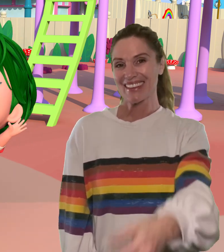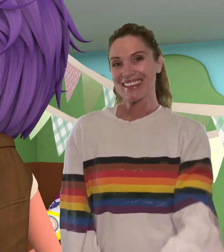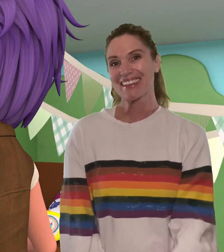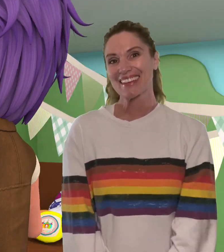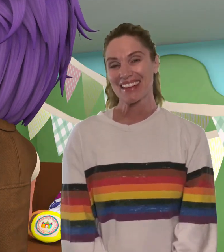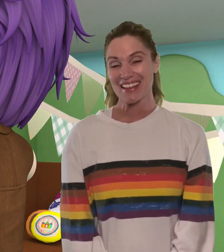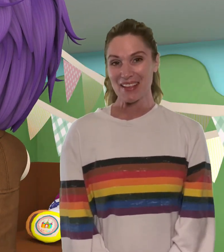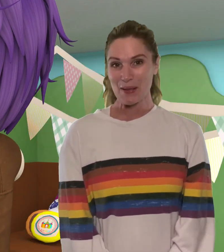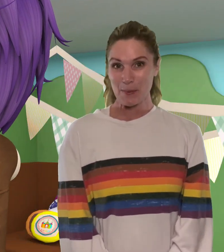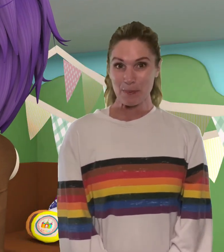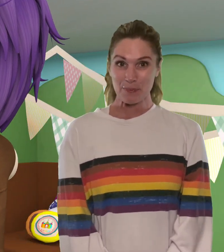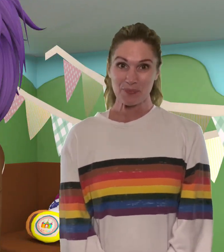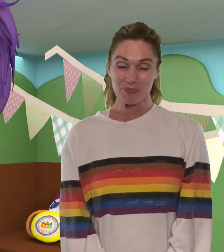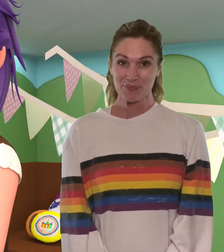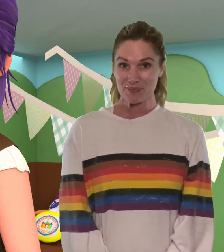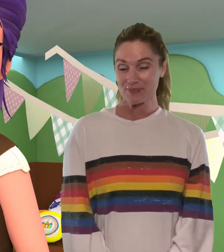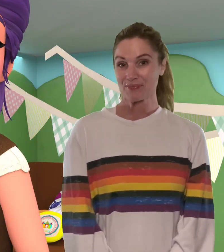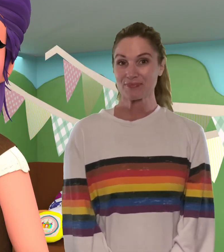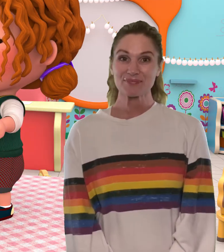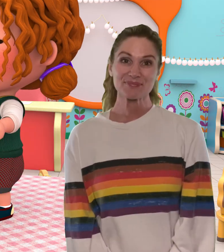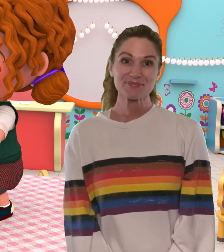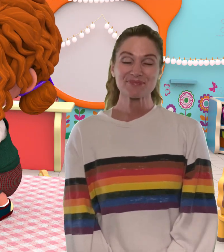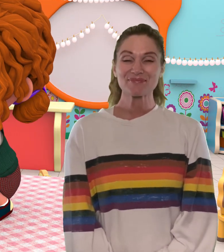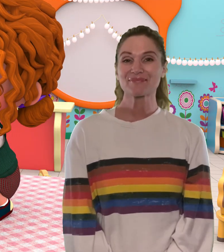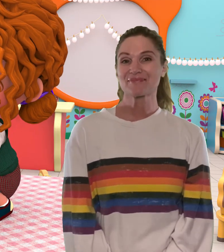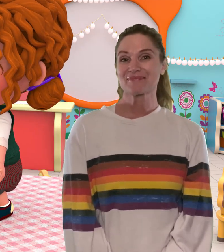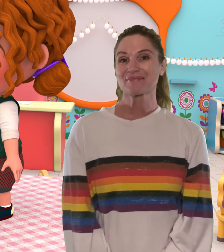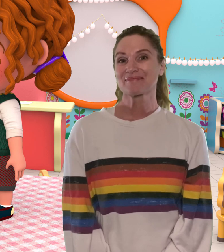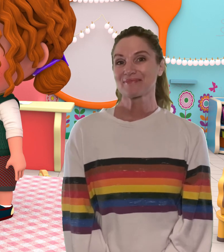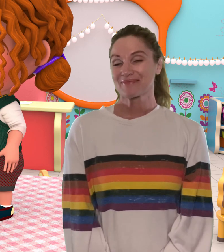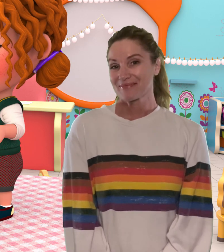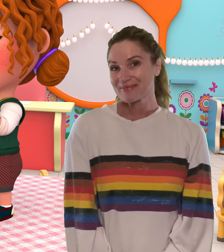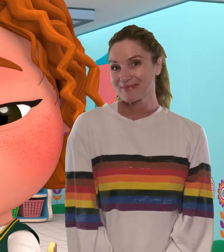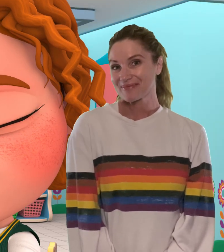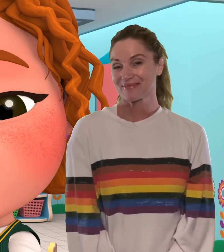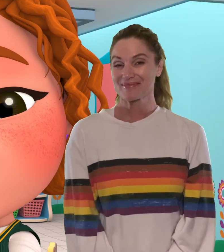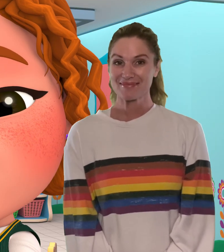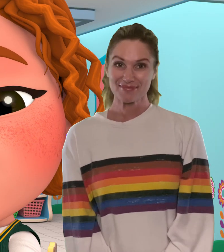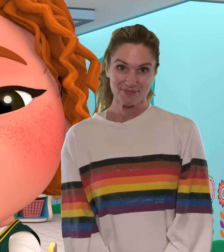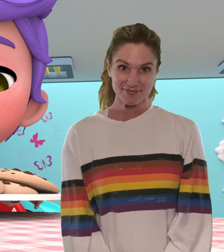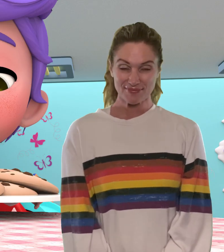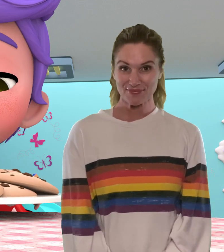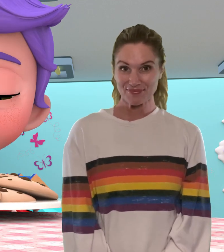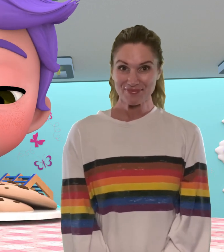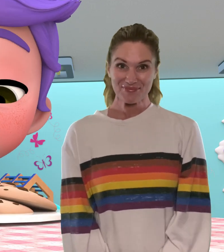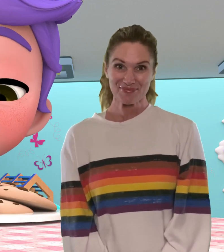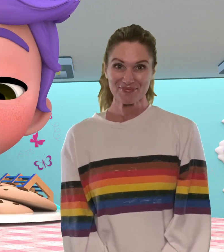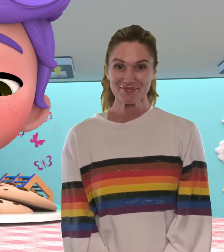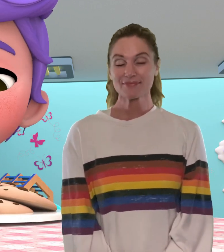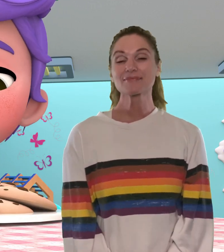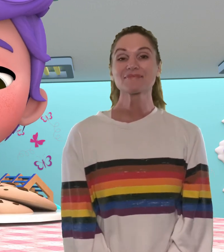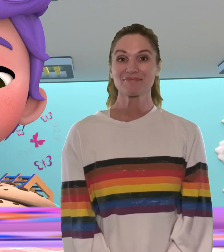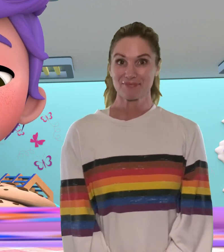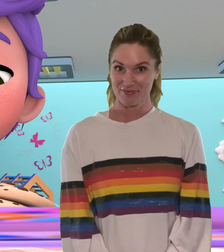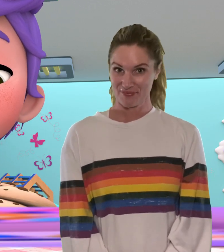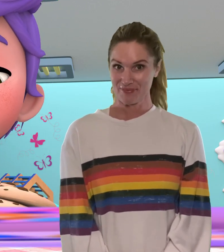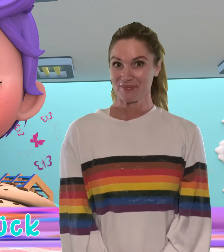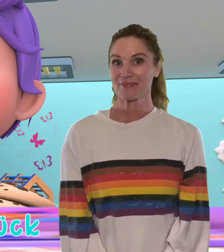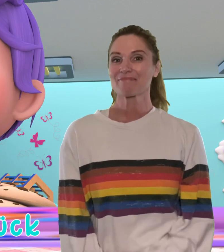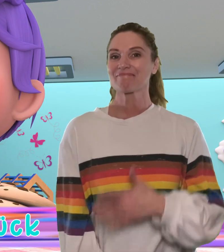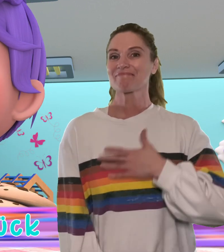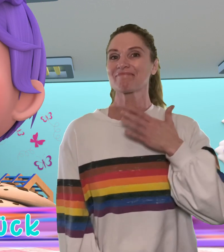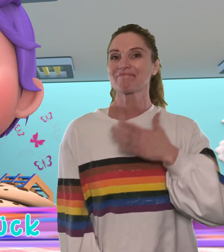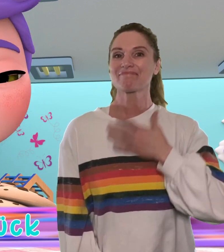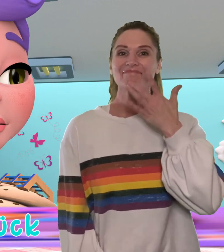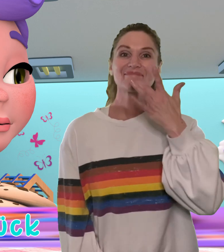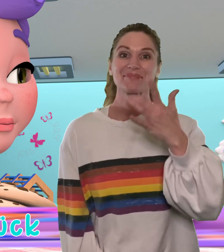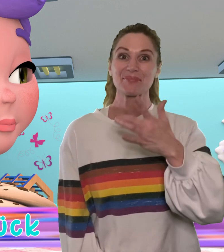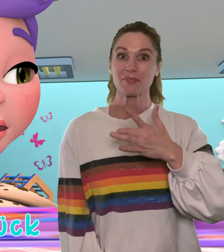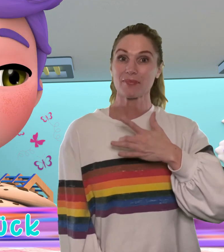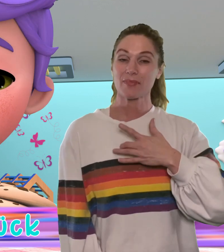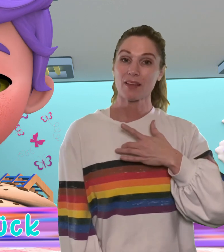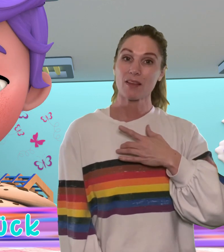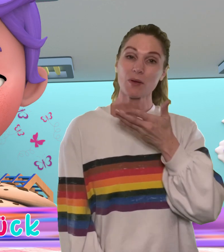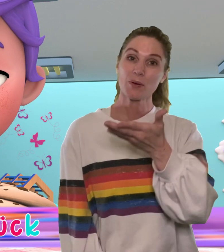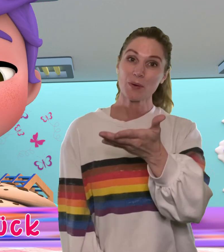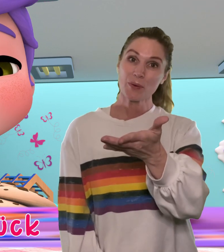Geburtstag